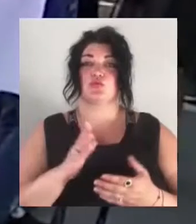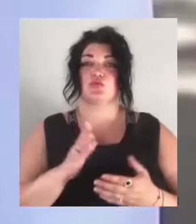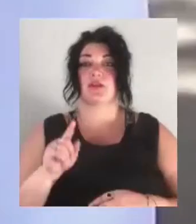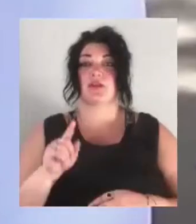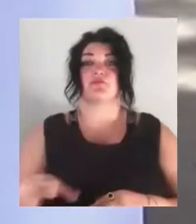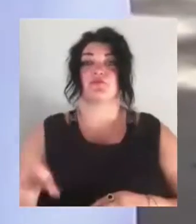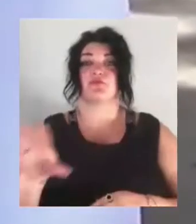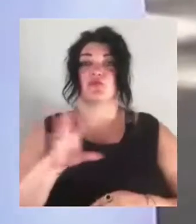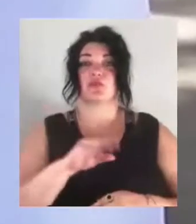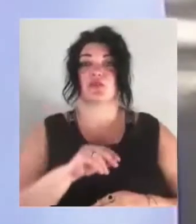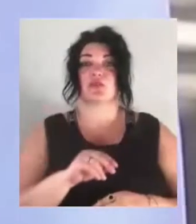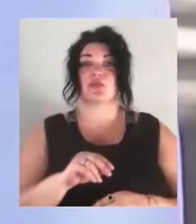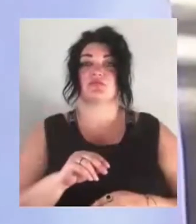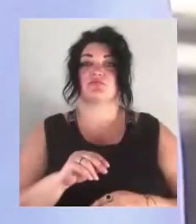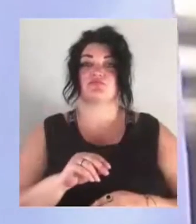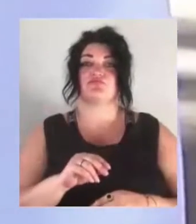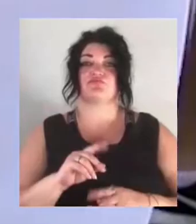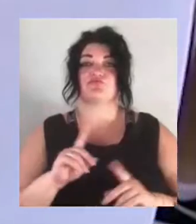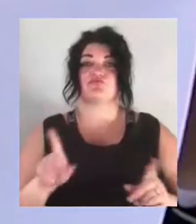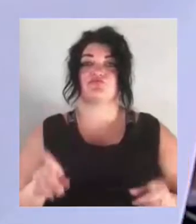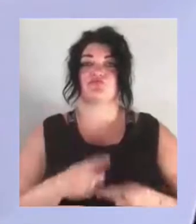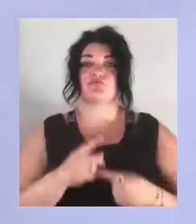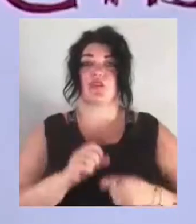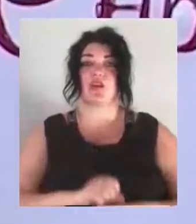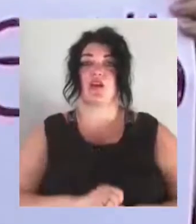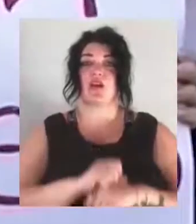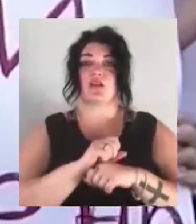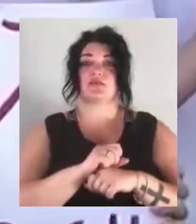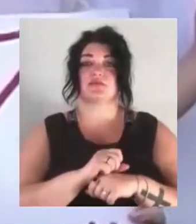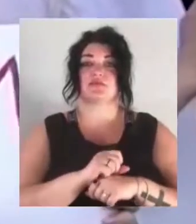учасників, Ліна, каже, підозру Стерненку вручили незаконно.